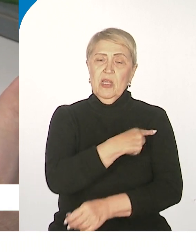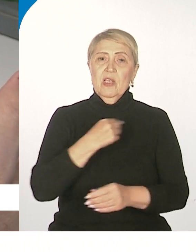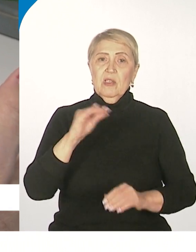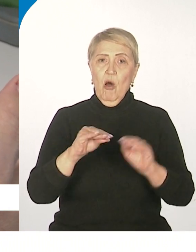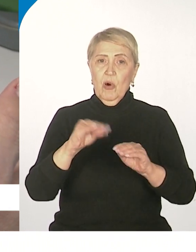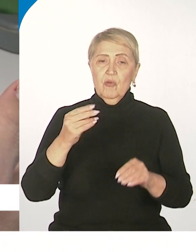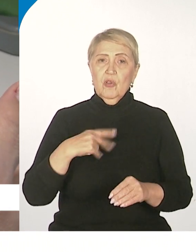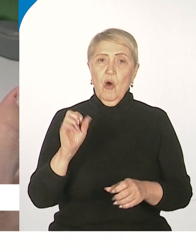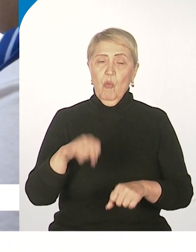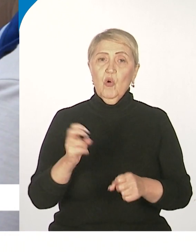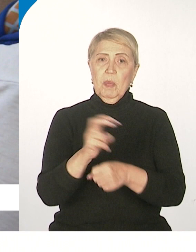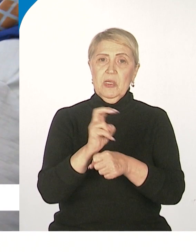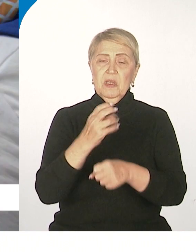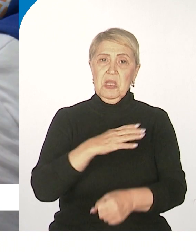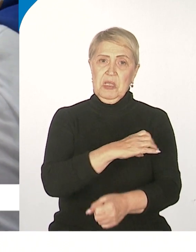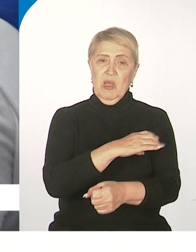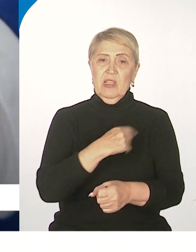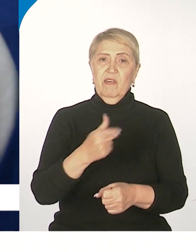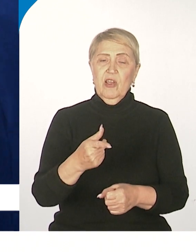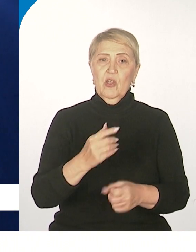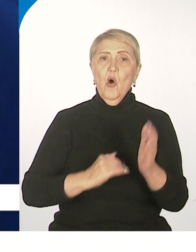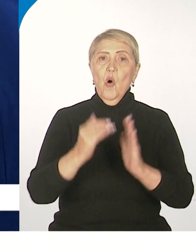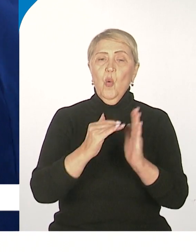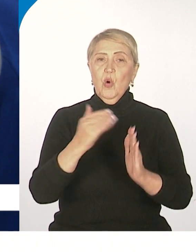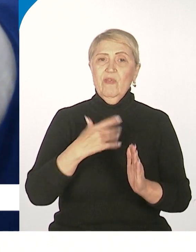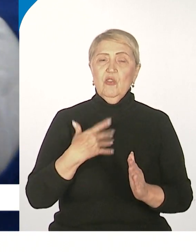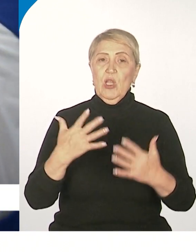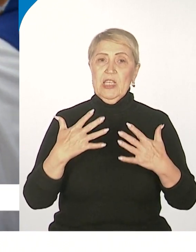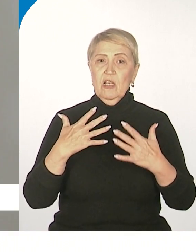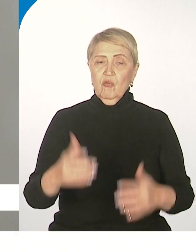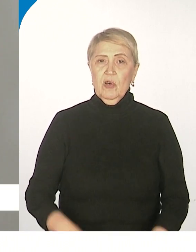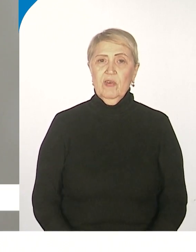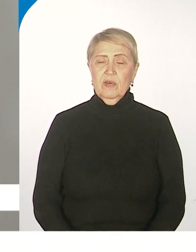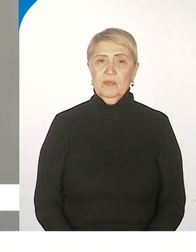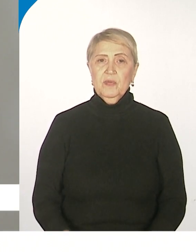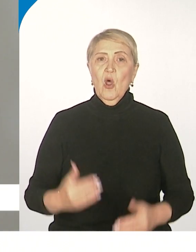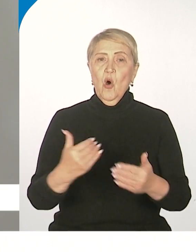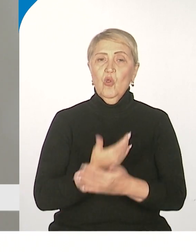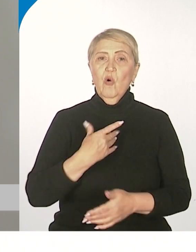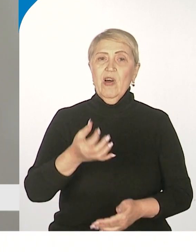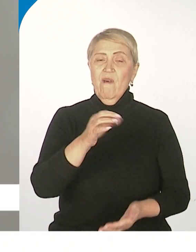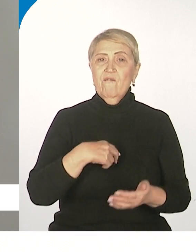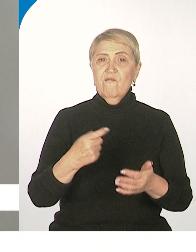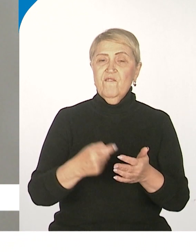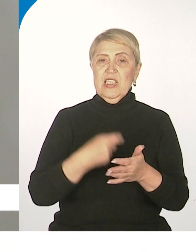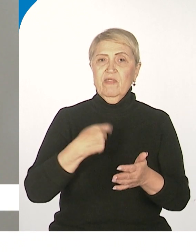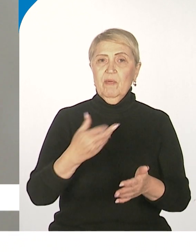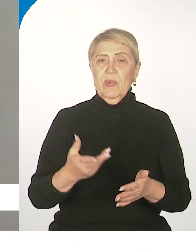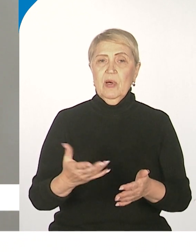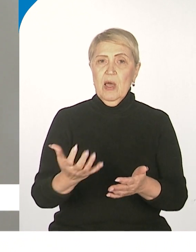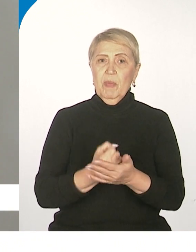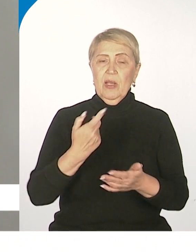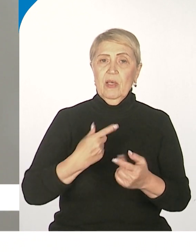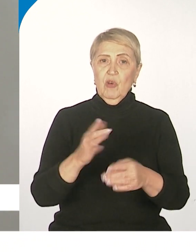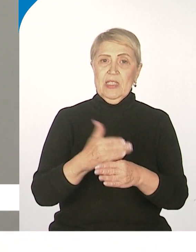смогут бесплатно измерить давление, уровень кислорода в крови и температуру тела. Новым вызовом восприняли реализуемые на отделениях